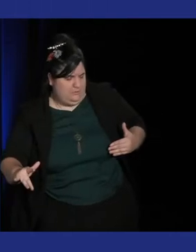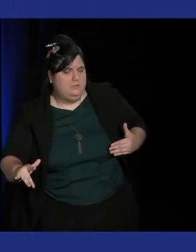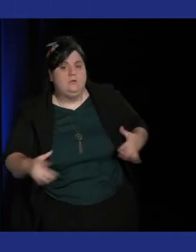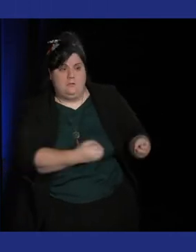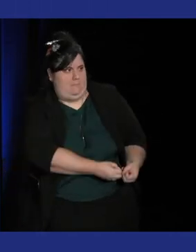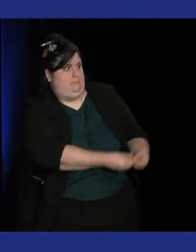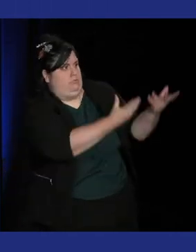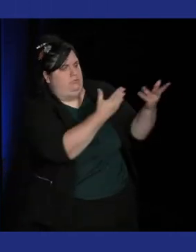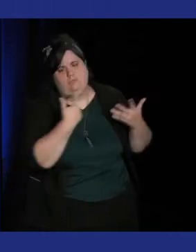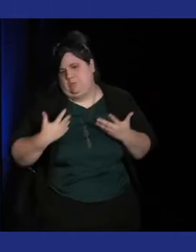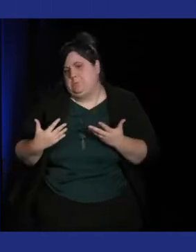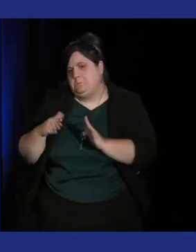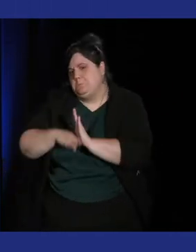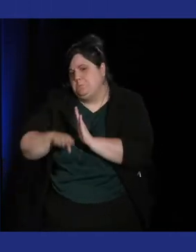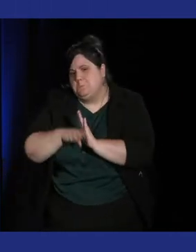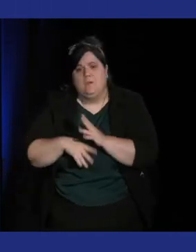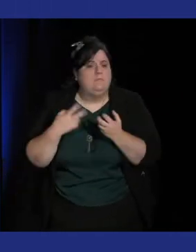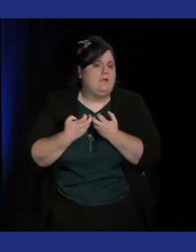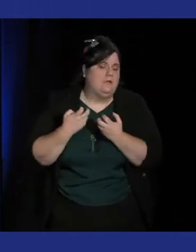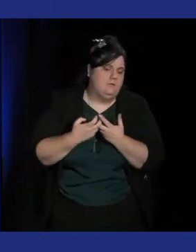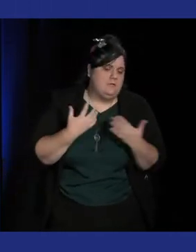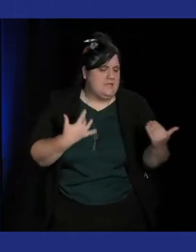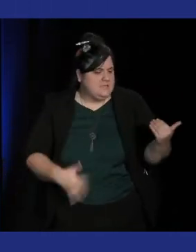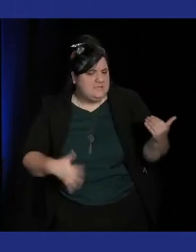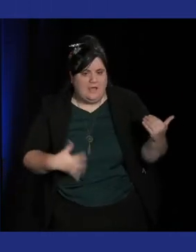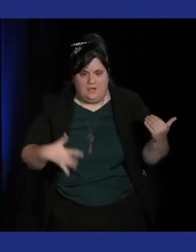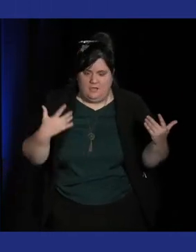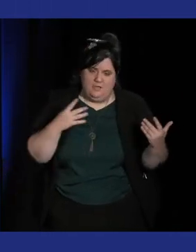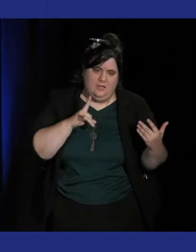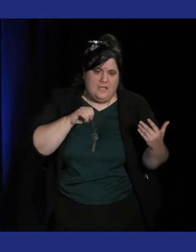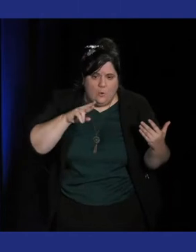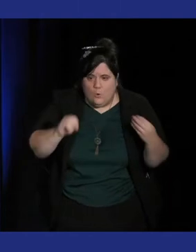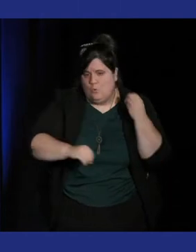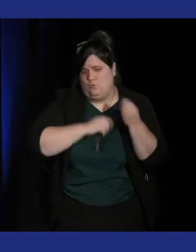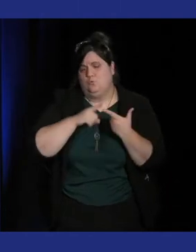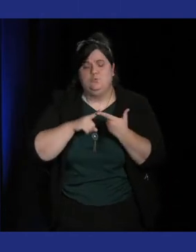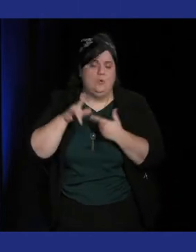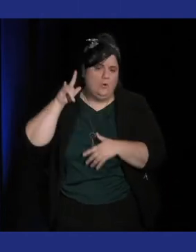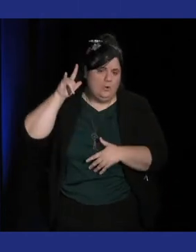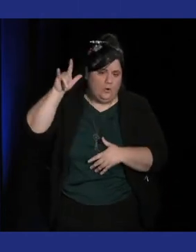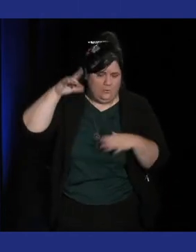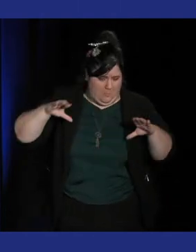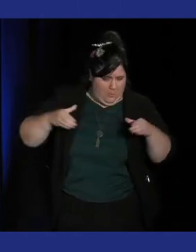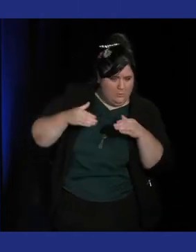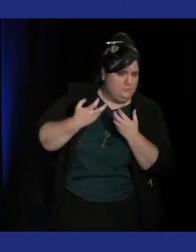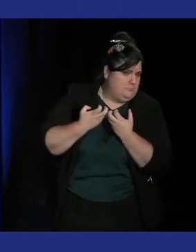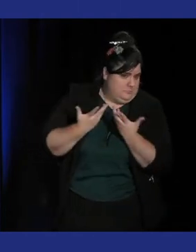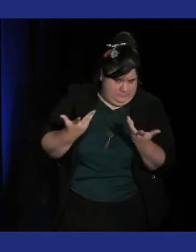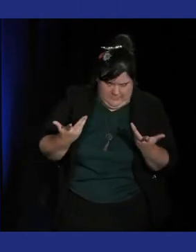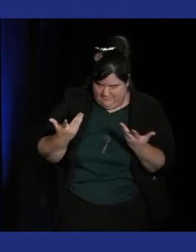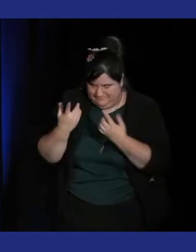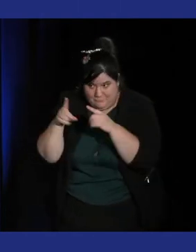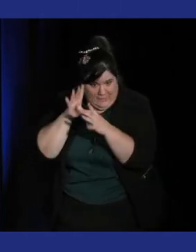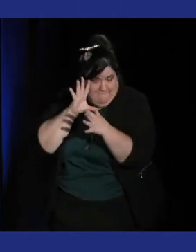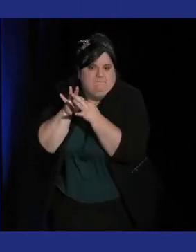notamment tout ce qui était les séries guitare-héros, les séries rock band etc. et où là la tâche culturelle avec la musique était vachement plus forte